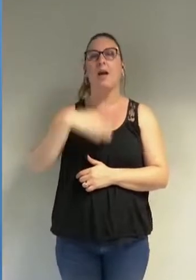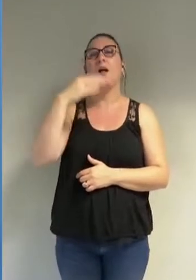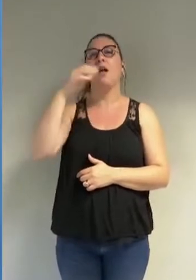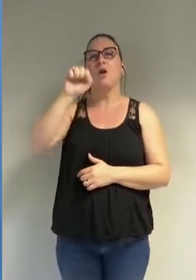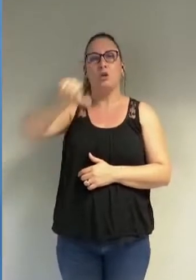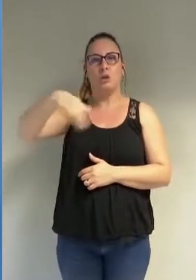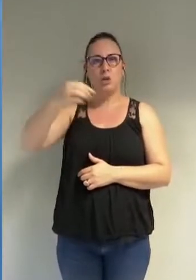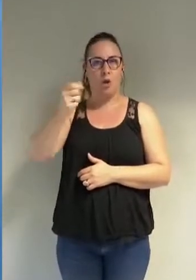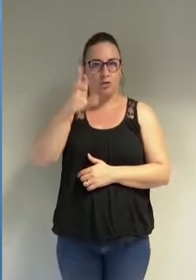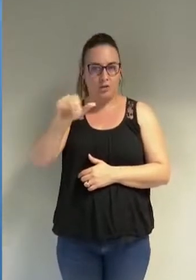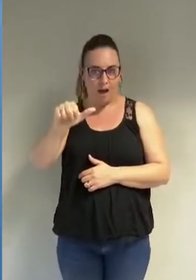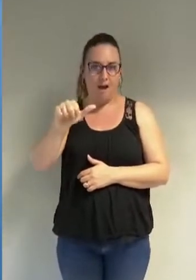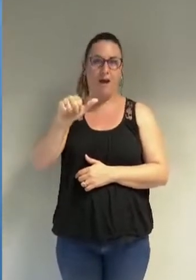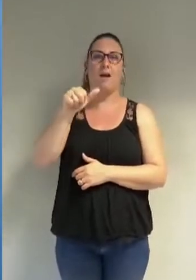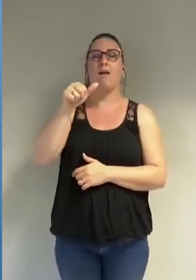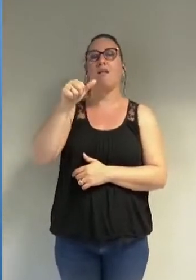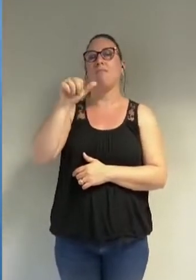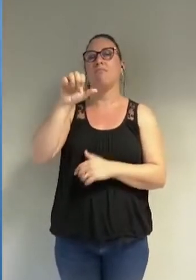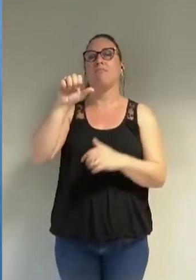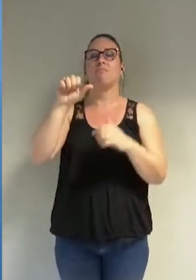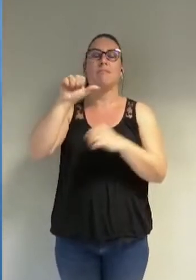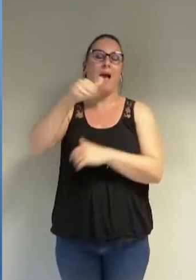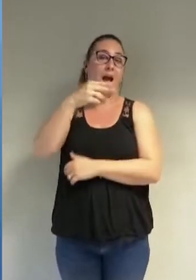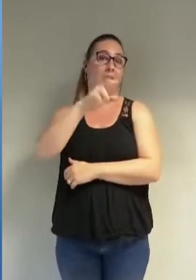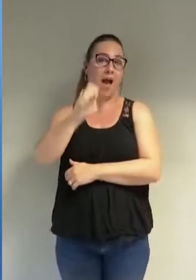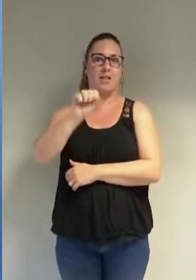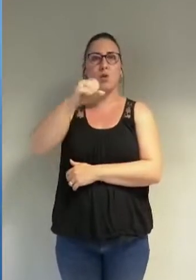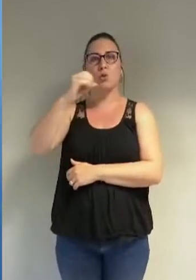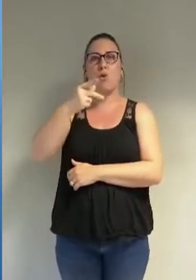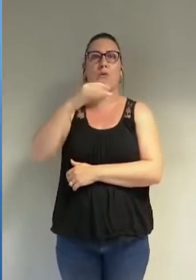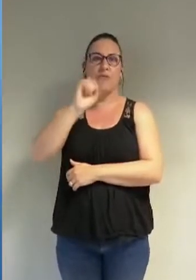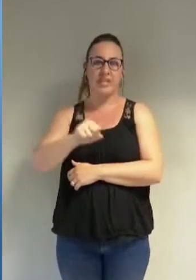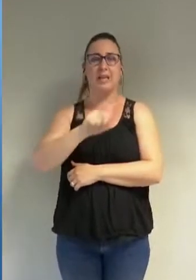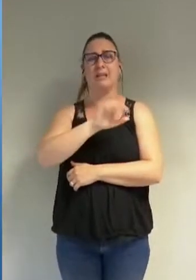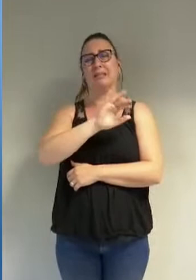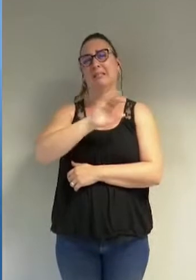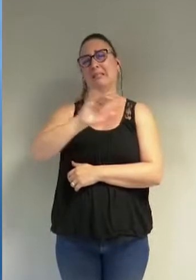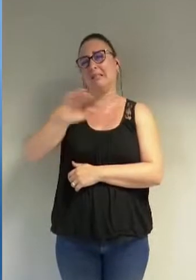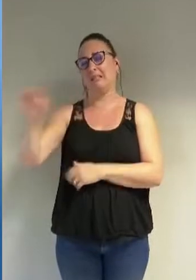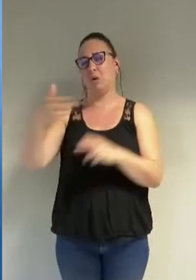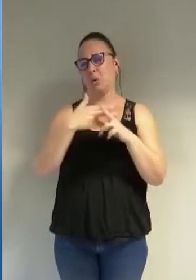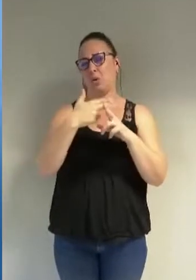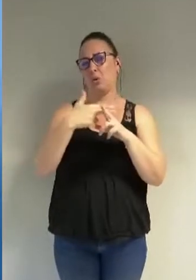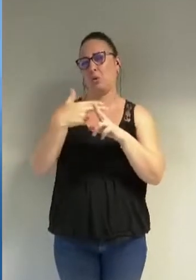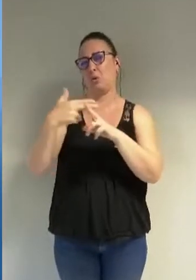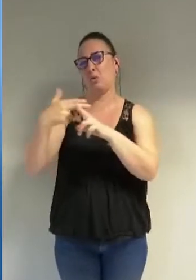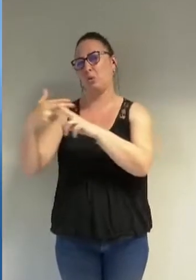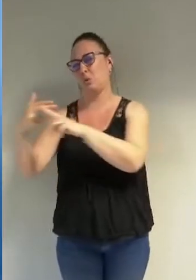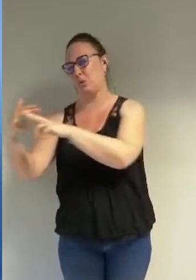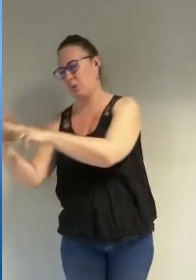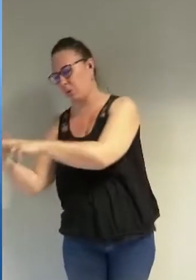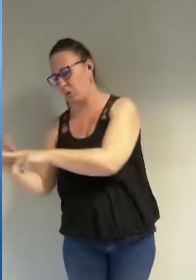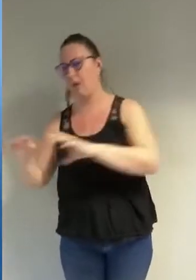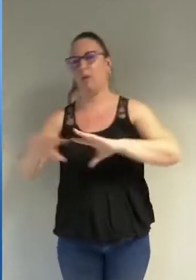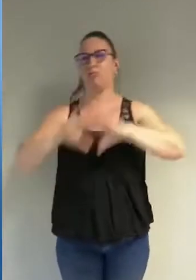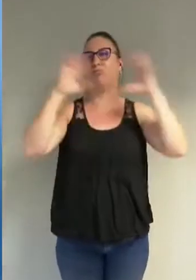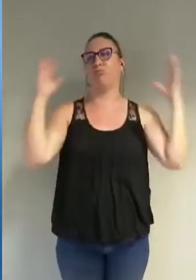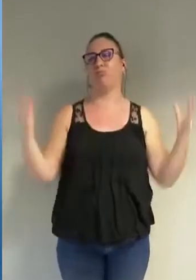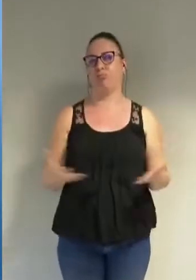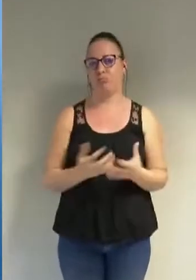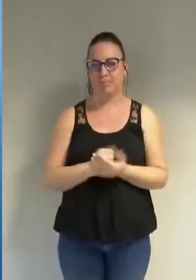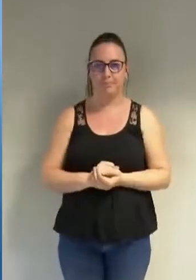Kadija Anne-Sophie Sylvie Barbara Maud Amel Amel Katia